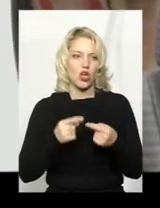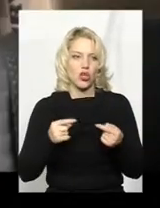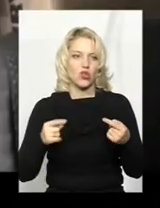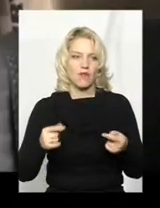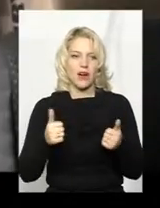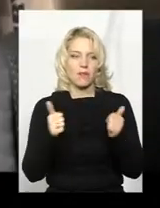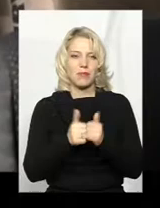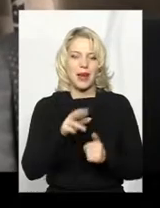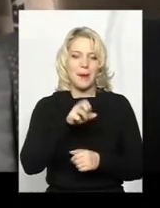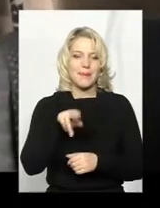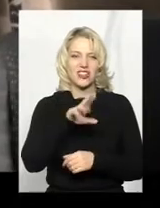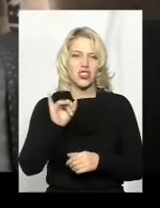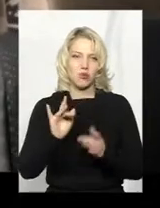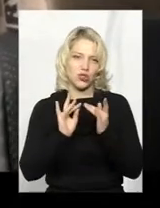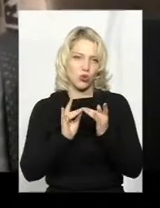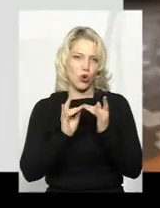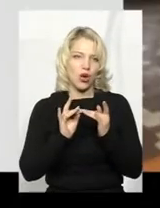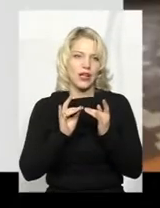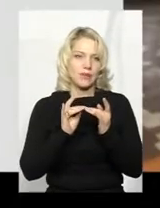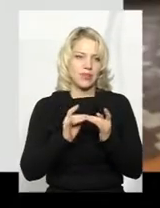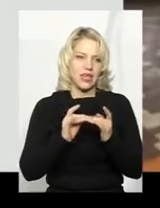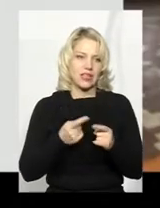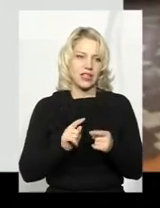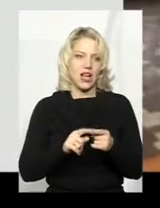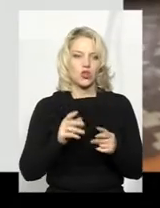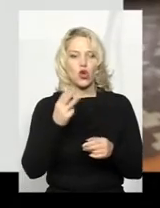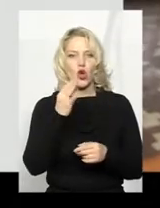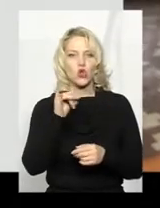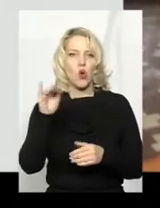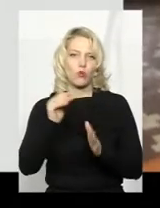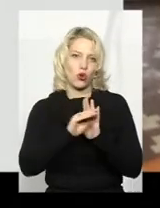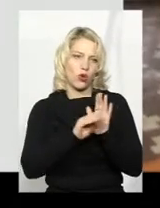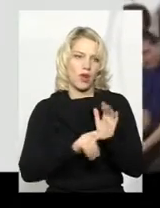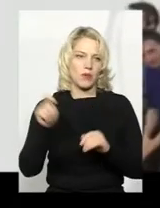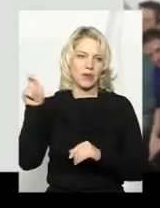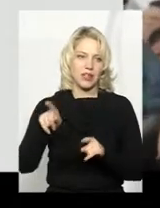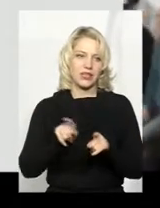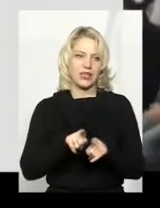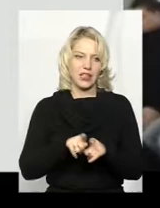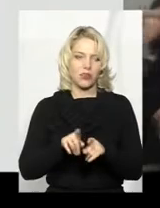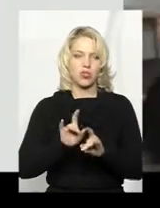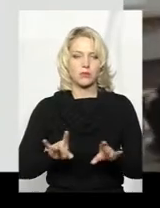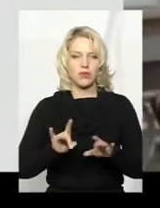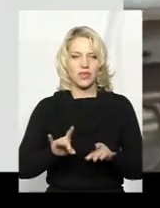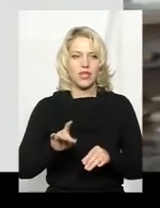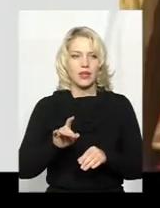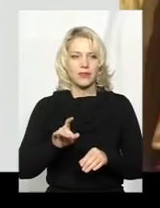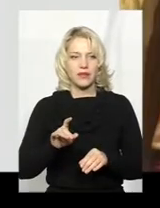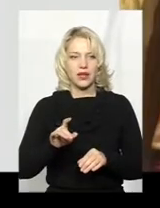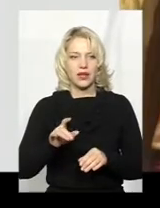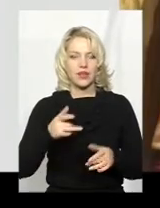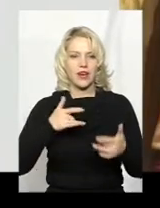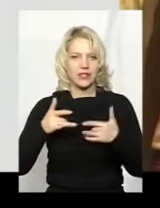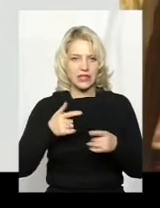-інтернату. Автівка була заповнена повністю. З невеликою шоу-програмою приїхали також аніматори. Про це розповідає Леся Медведюк. За